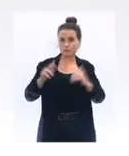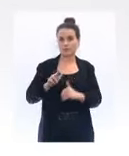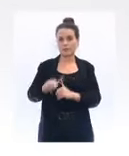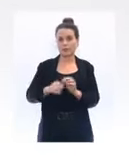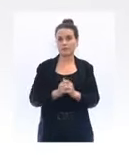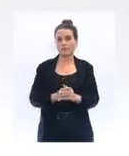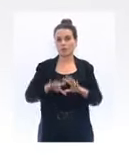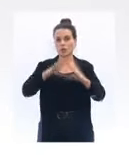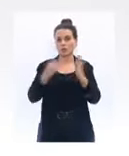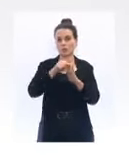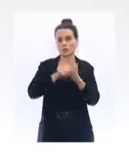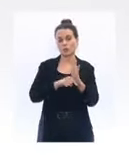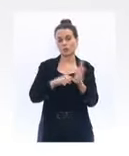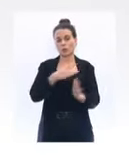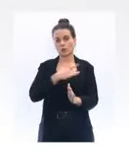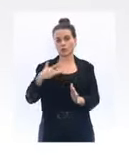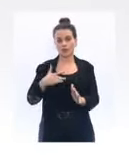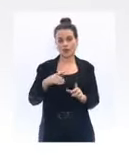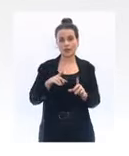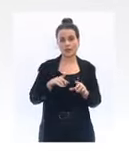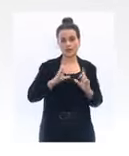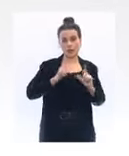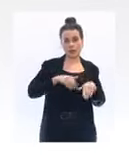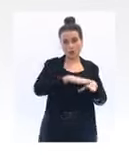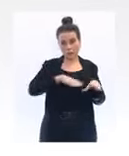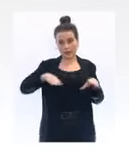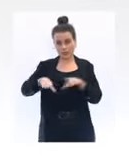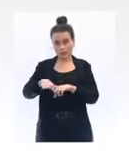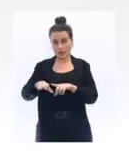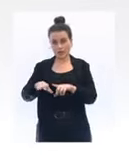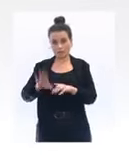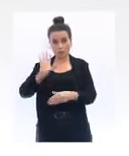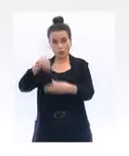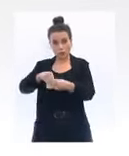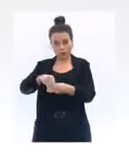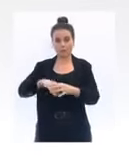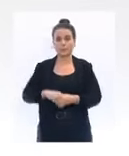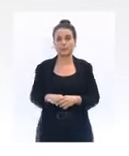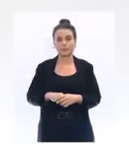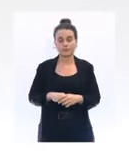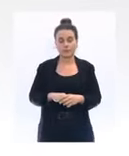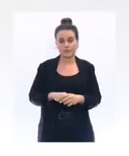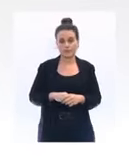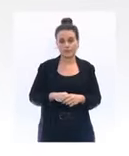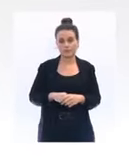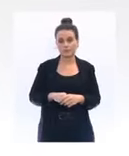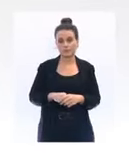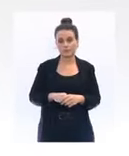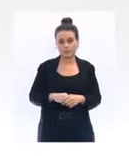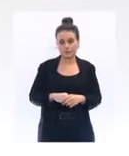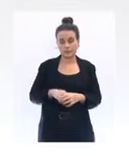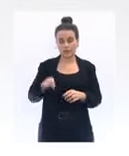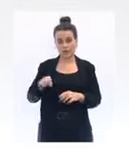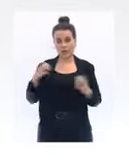sanitaires s'appliqueront pour l'accueil périscolaire des enfants dont le Premier ministre a parlé. Et c'est donc les mêmes règles que l'on retrouvera dans l'activité